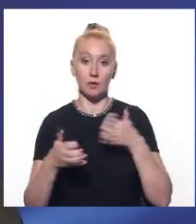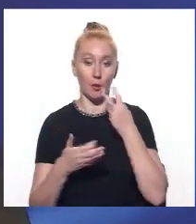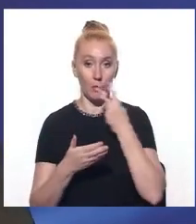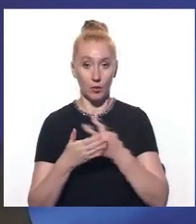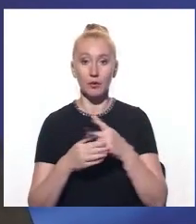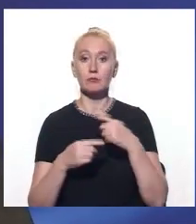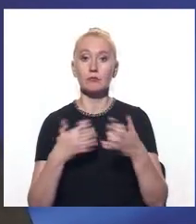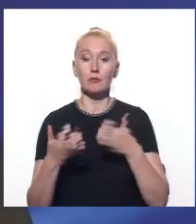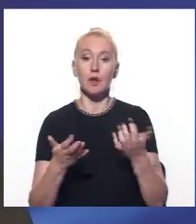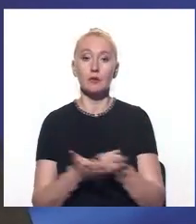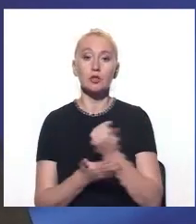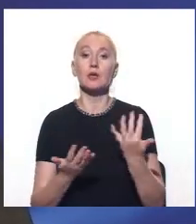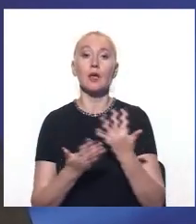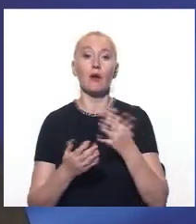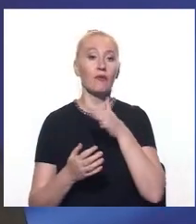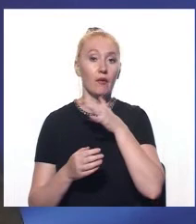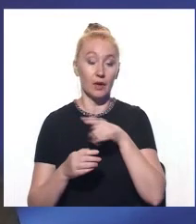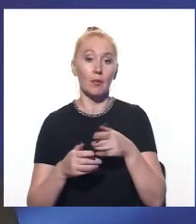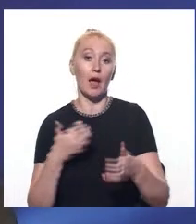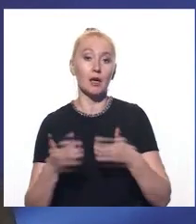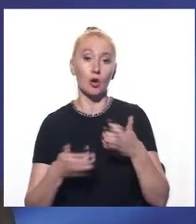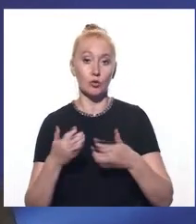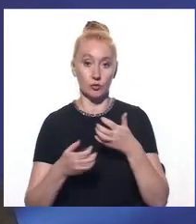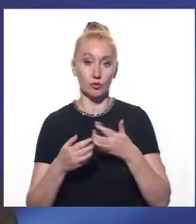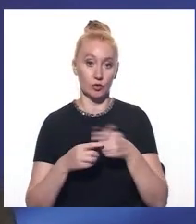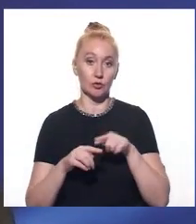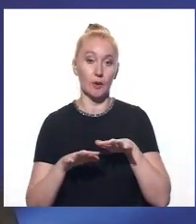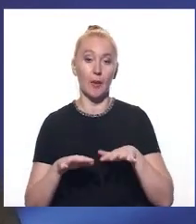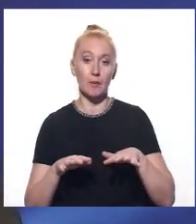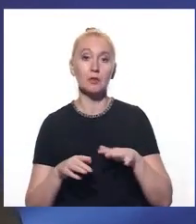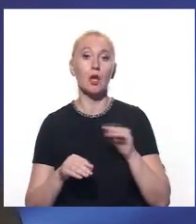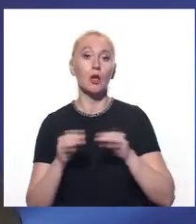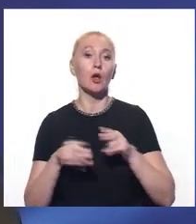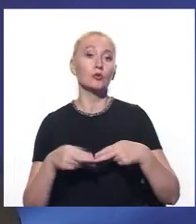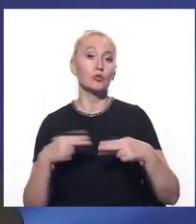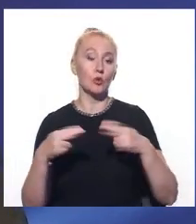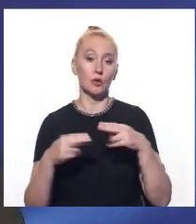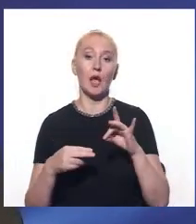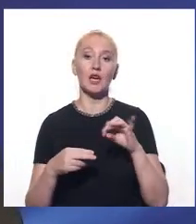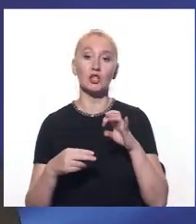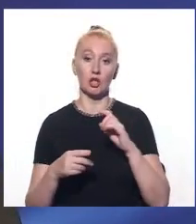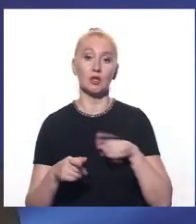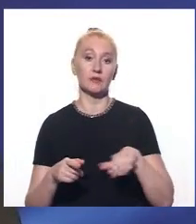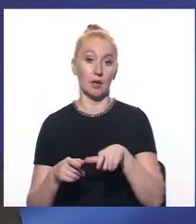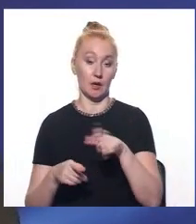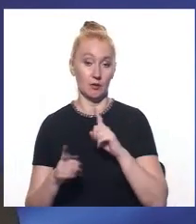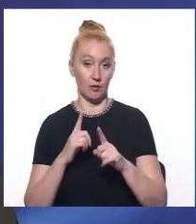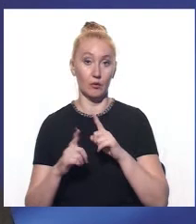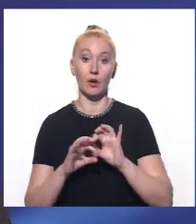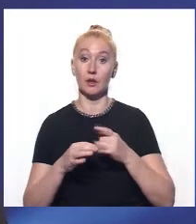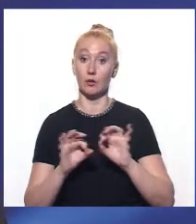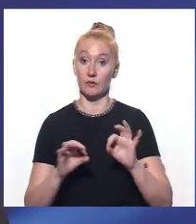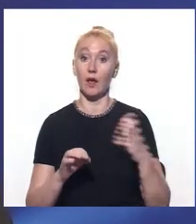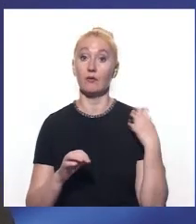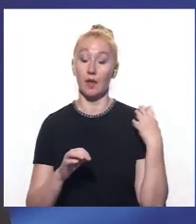артефакти, які знайшли під час археологічної розвідки на місці будівництва Решетилівської траси. Про це розповів